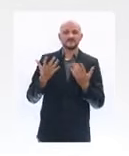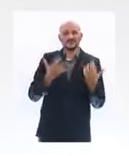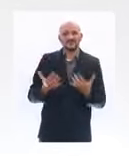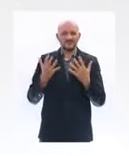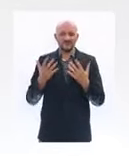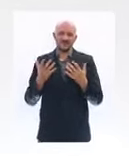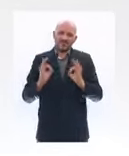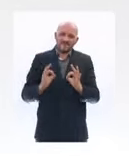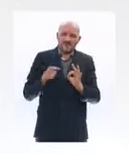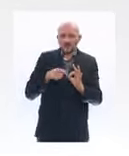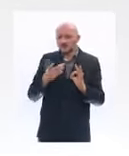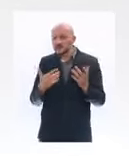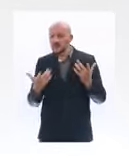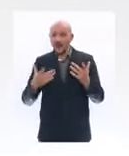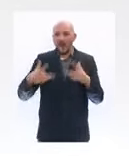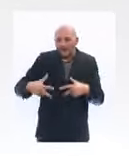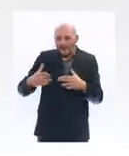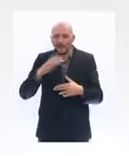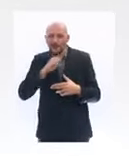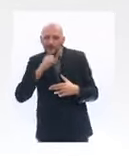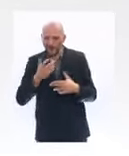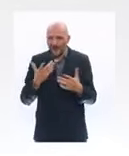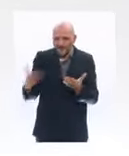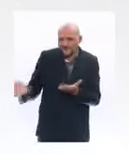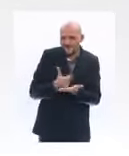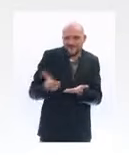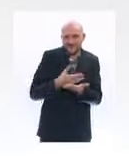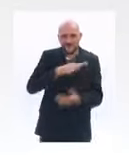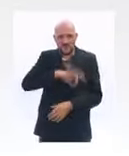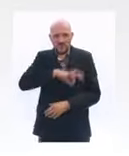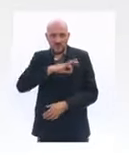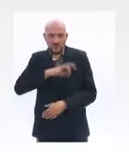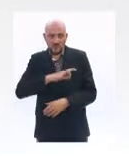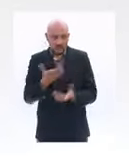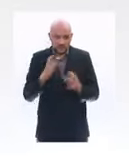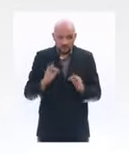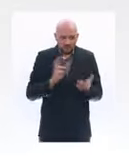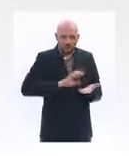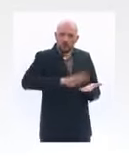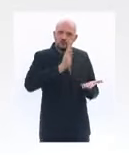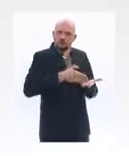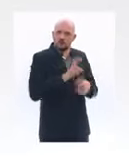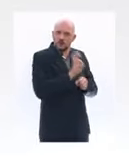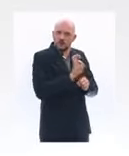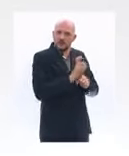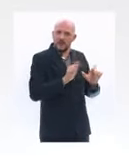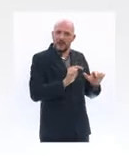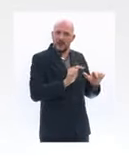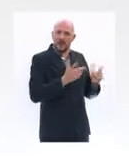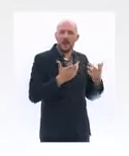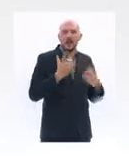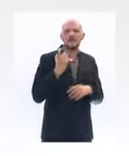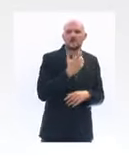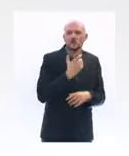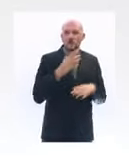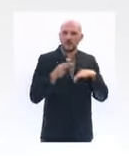fait des stocks au cours des semaines passées. Les commerces de jeux et de jouets, les parfumeries, les horlogeries, les bijouteries. Nous allons